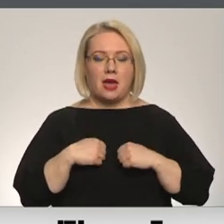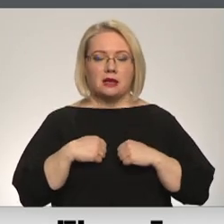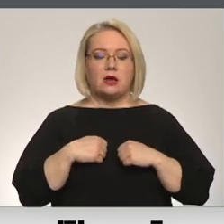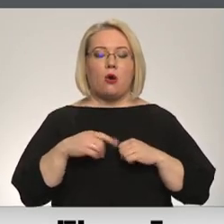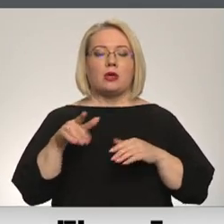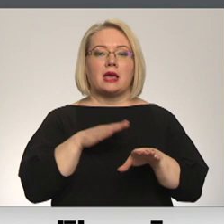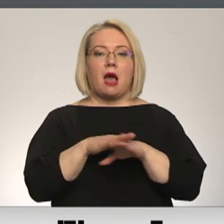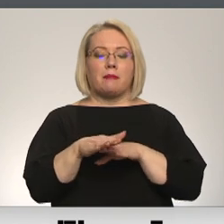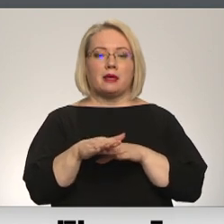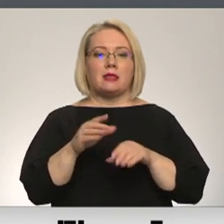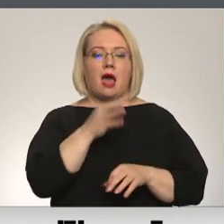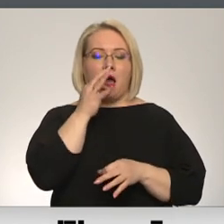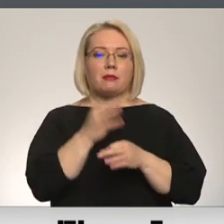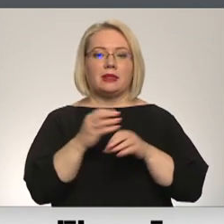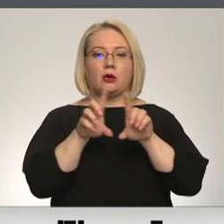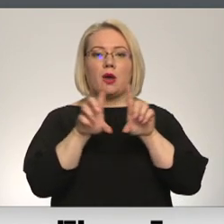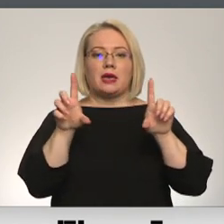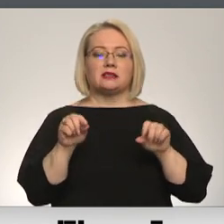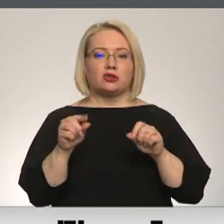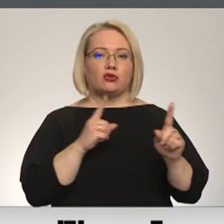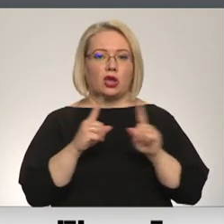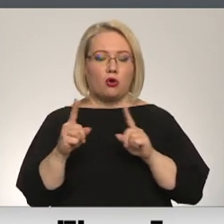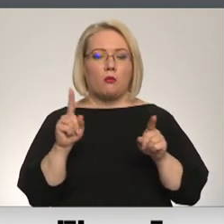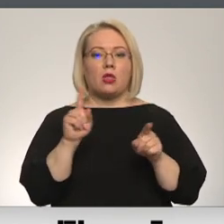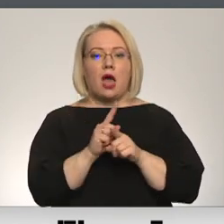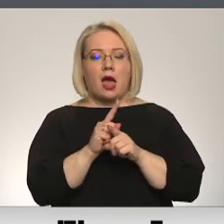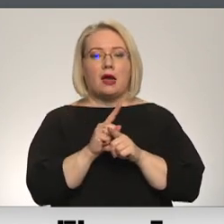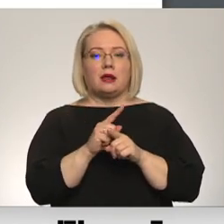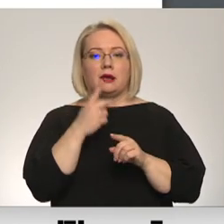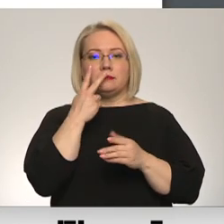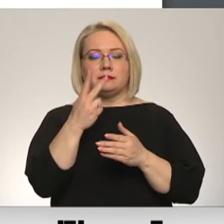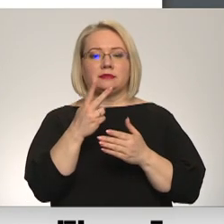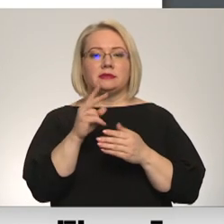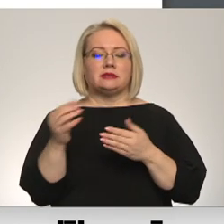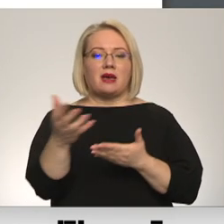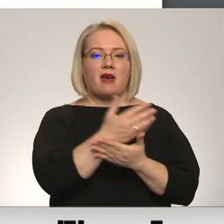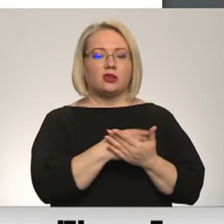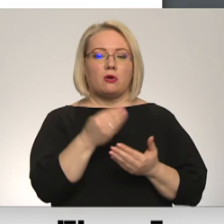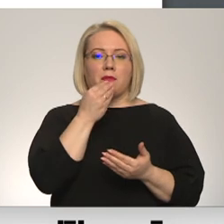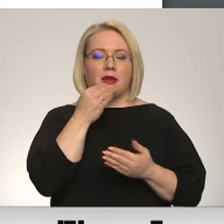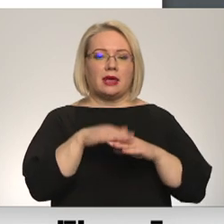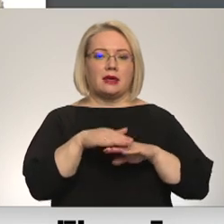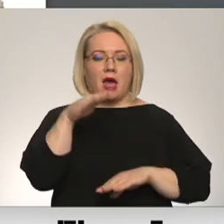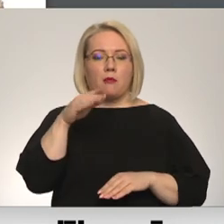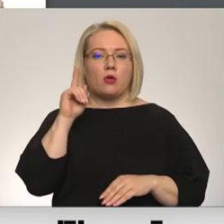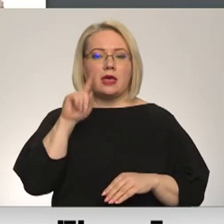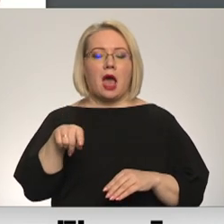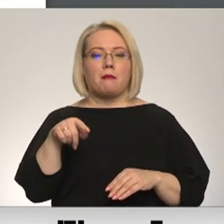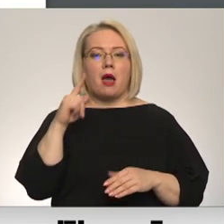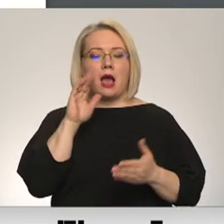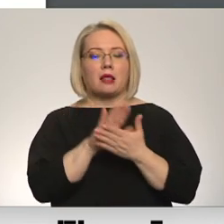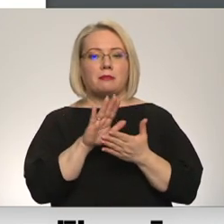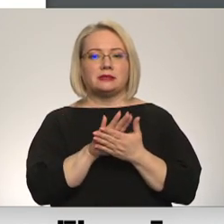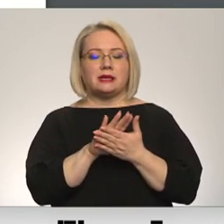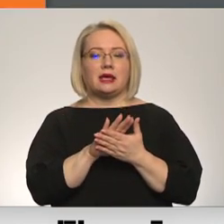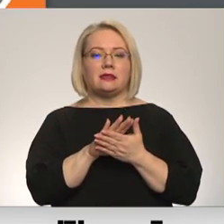rīkojumu. Vēlams arī sagatavoties laiks, izstrādāju trīcības plānu un savacot pārtiks krājumus. Tāpat iedzīvotēm jāmāk atpazīt atbildīgo dienas darbinieks